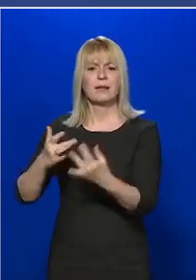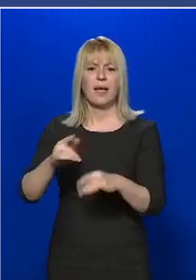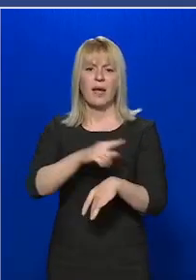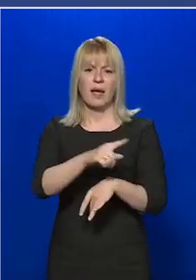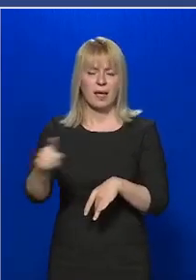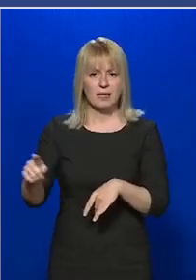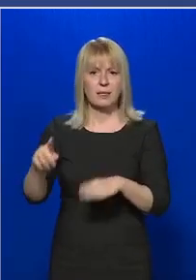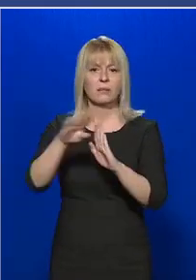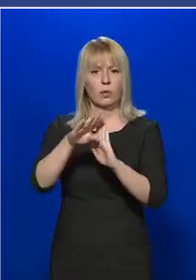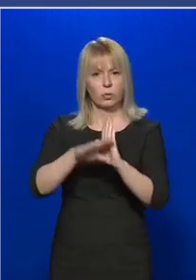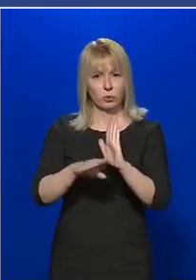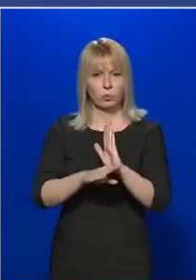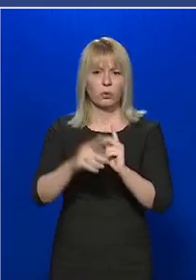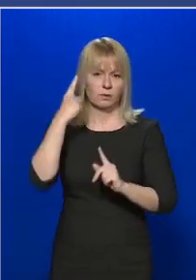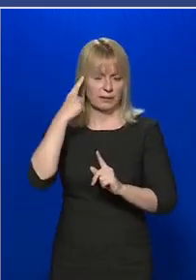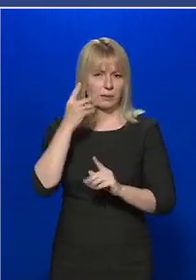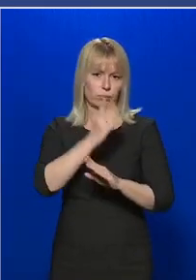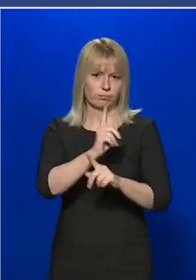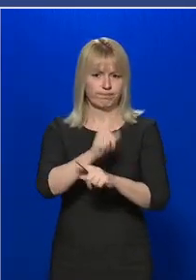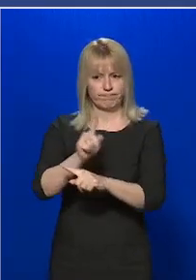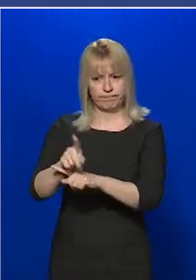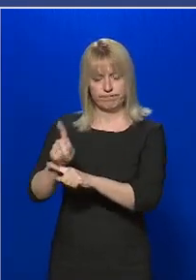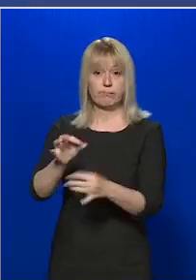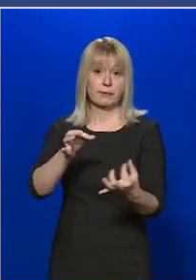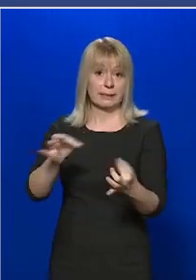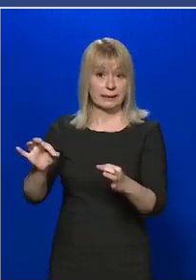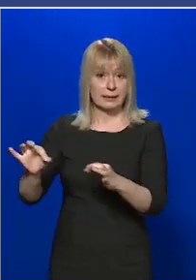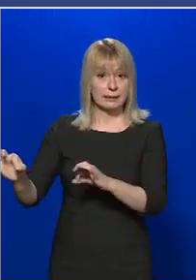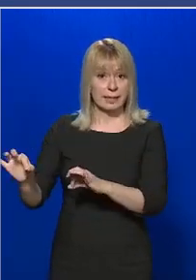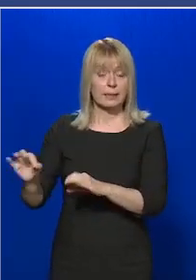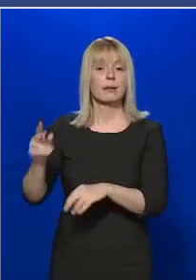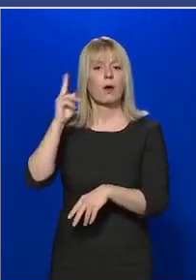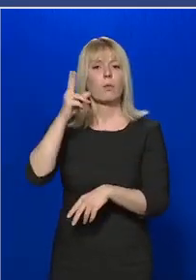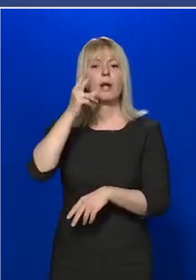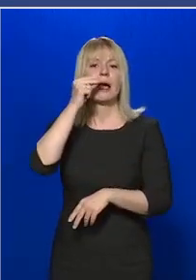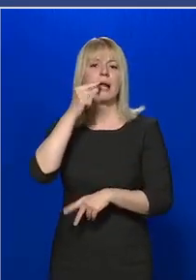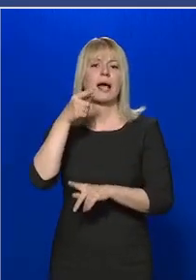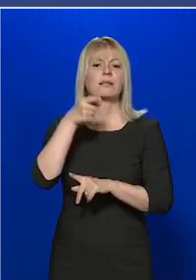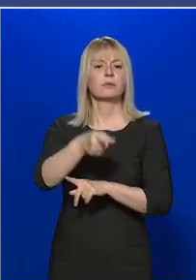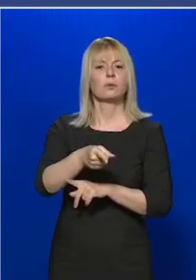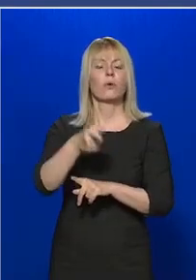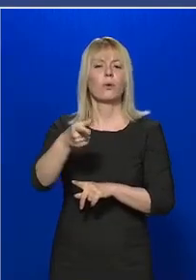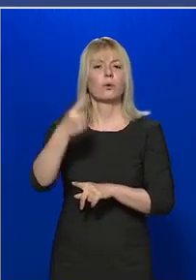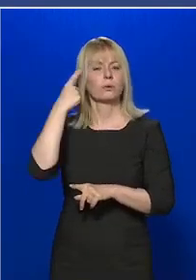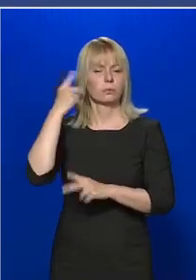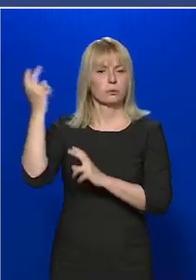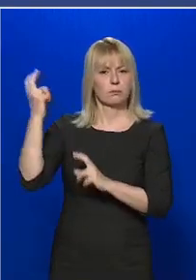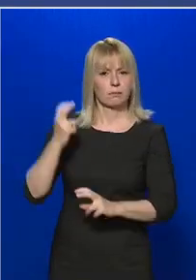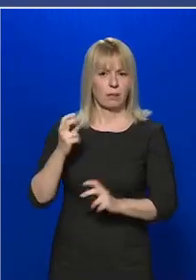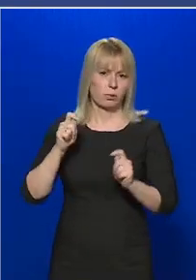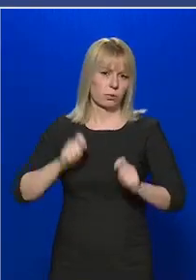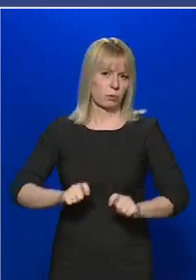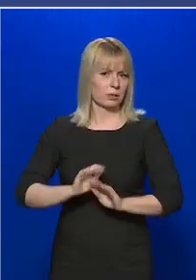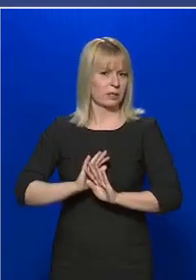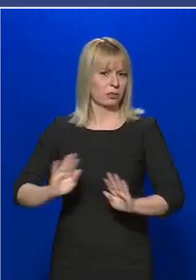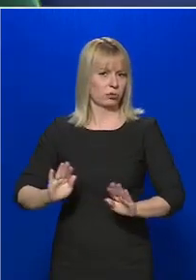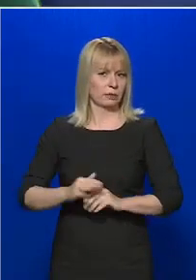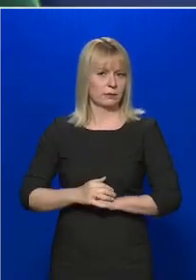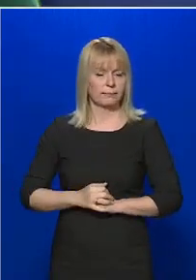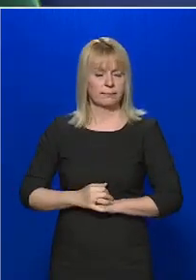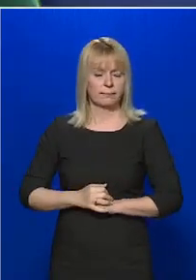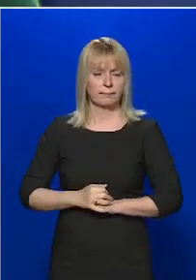keretek között tudunk intézkedni, abban az esetben a rendőr ezen alapelvek alapján hozza meg szükséges döntését.